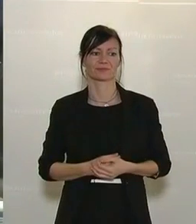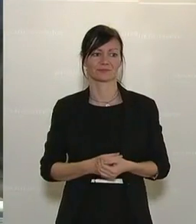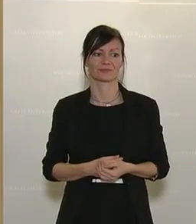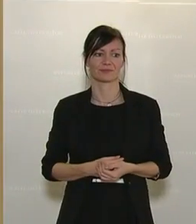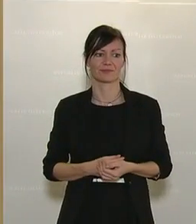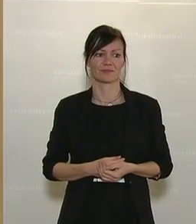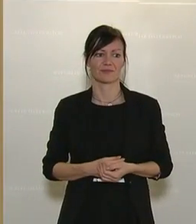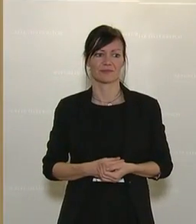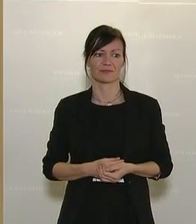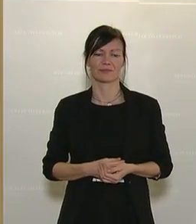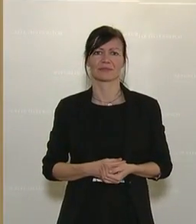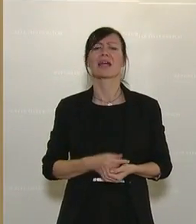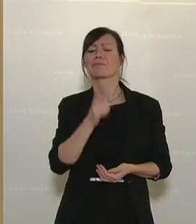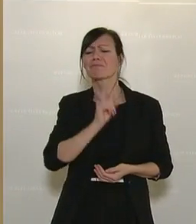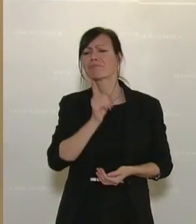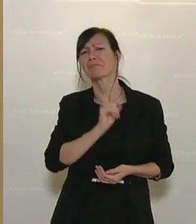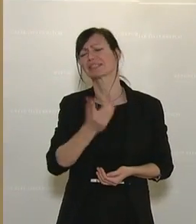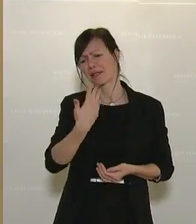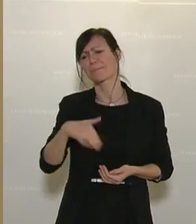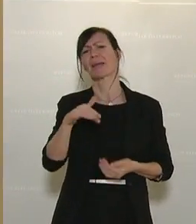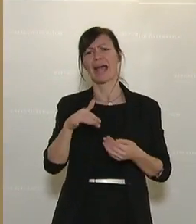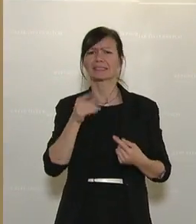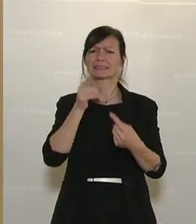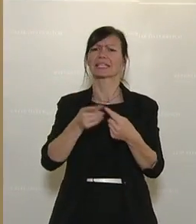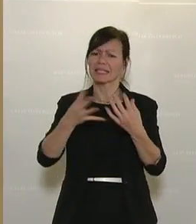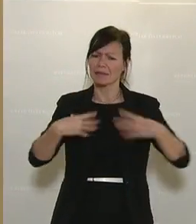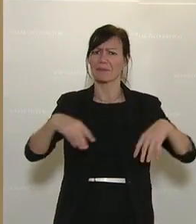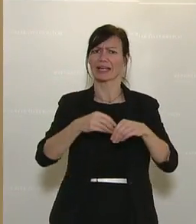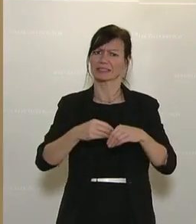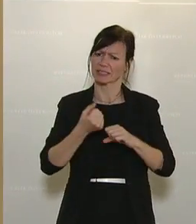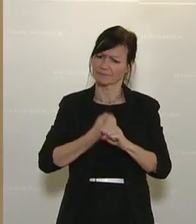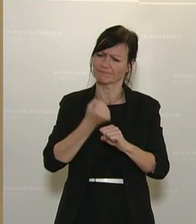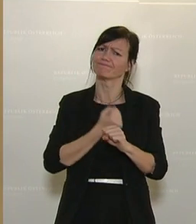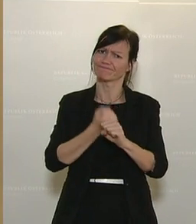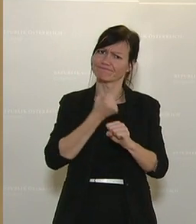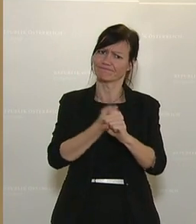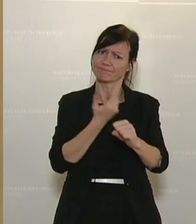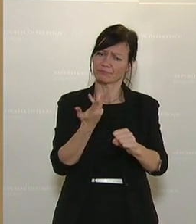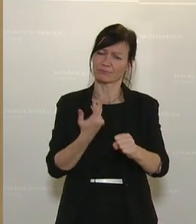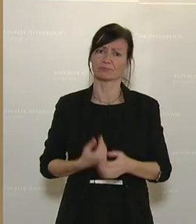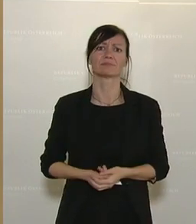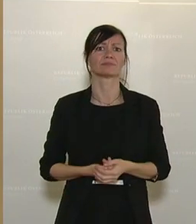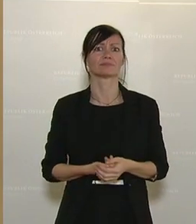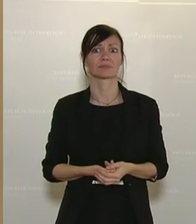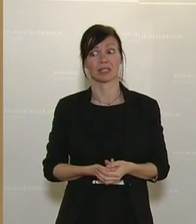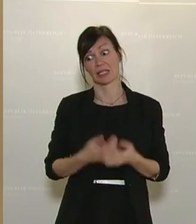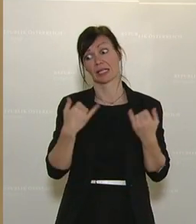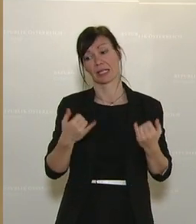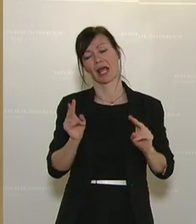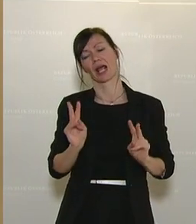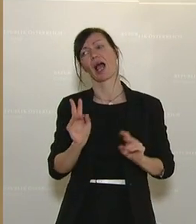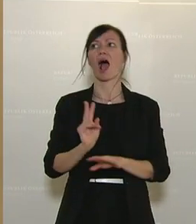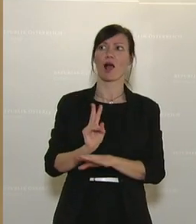Und da wäre schon ein bisschen mehr Gemeinsamkeit gefordert, um diese Pandemie gemeinsam zu bekämpfen und ich werde mich jetzt auch hüten,